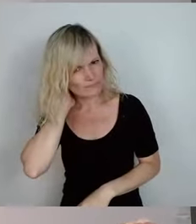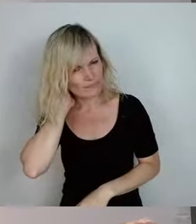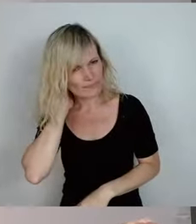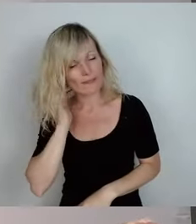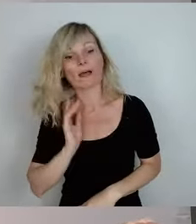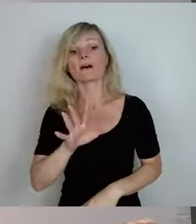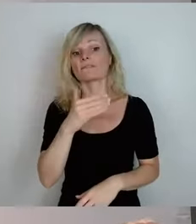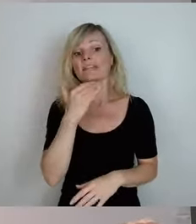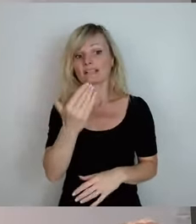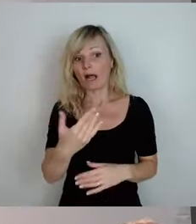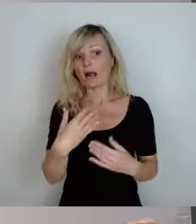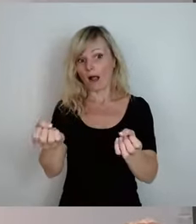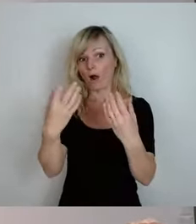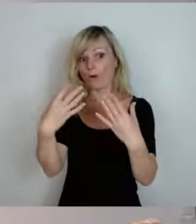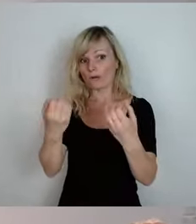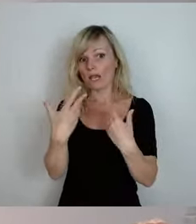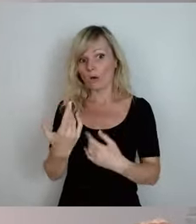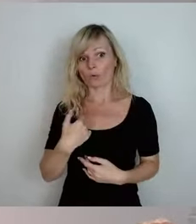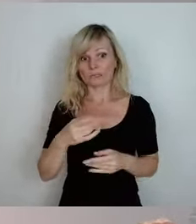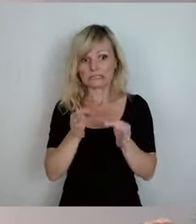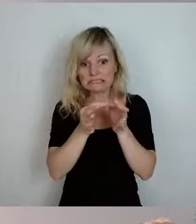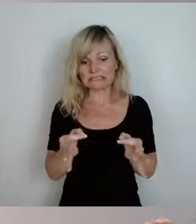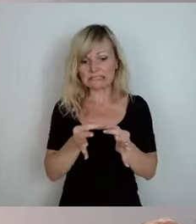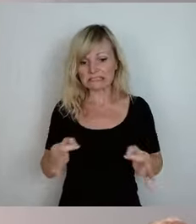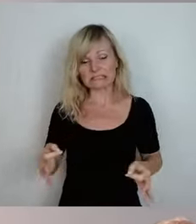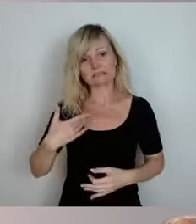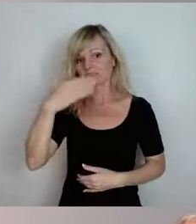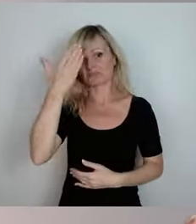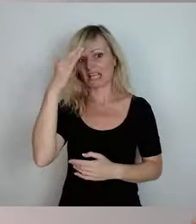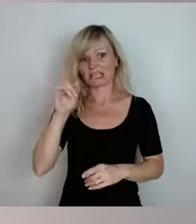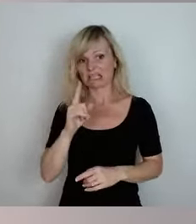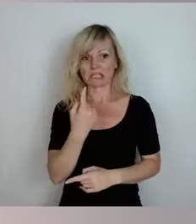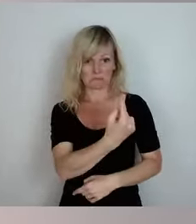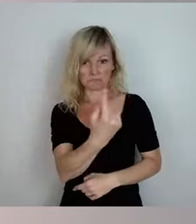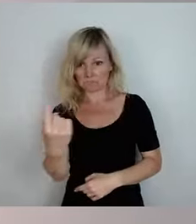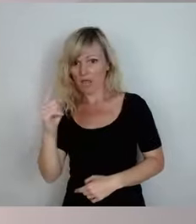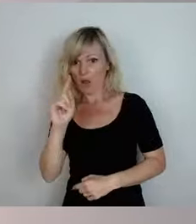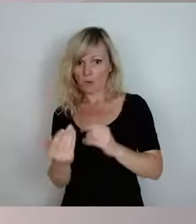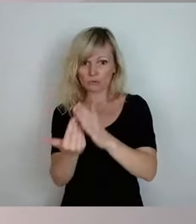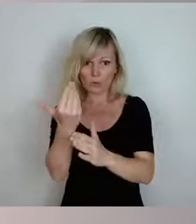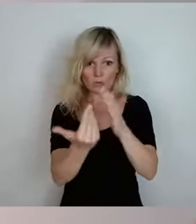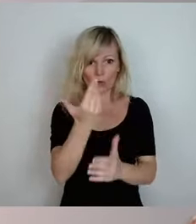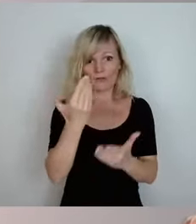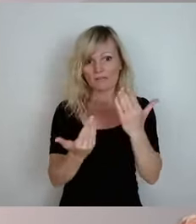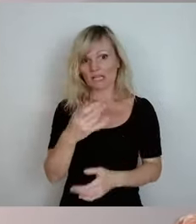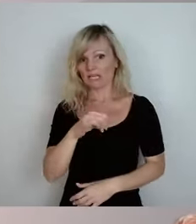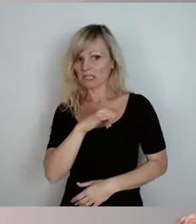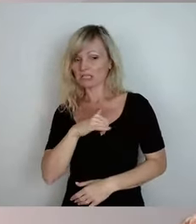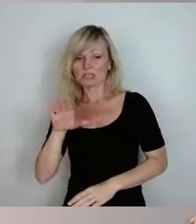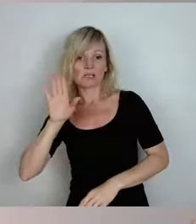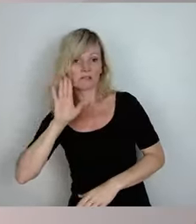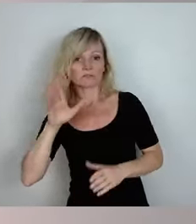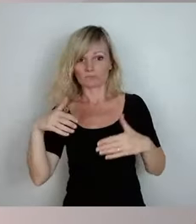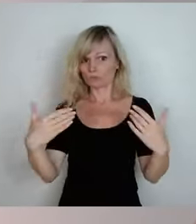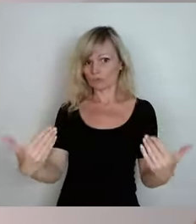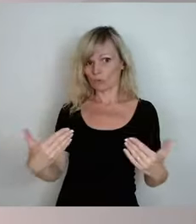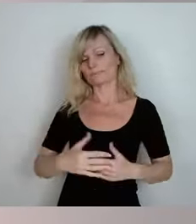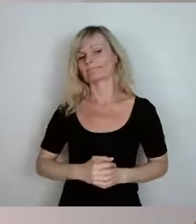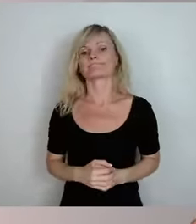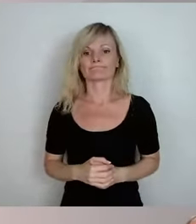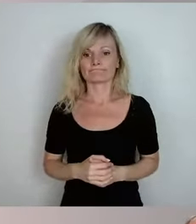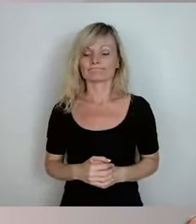Die Details kannte ich nicht. Vielleicht auch für den einen oder anderen von Ihnen nochmal interessant zu hören. Fakt ist eins.